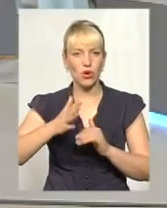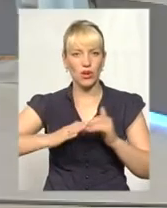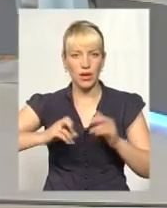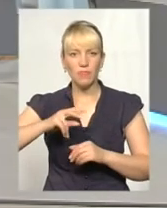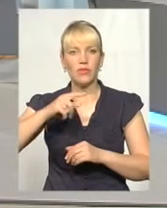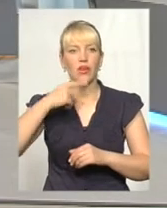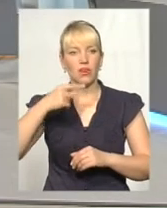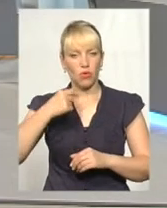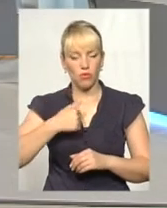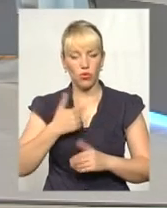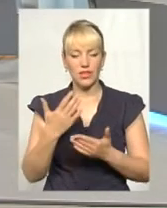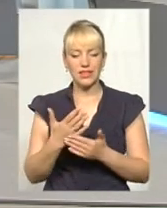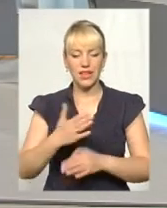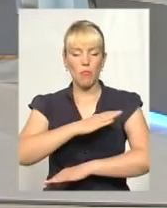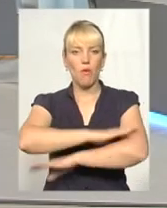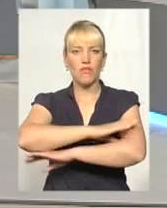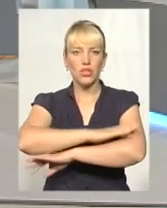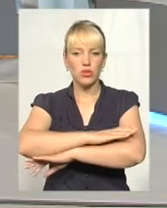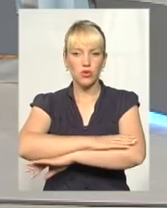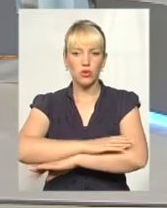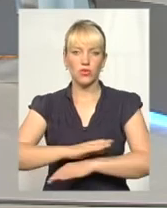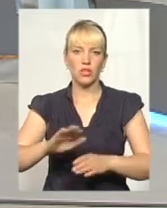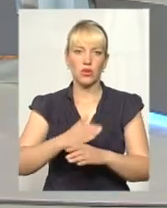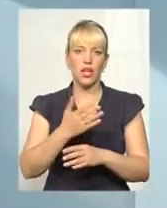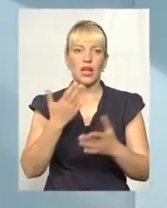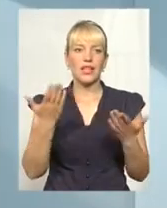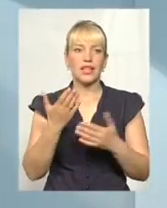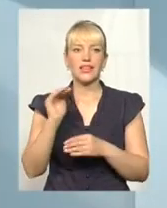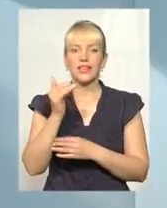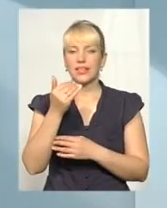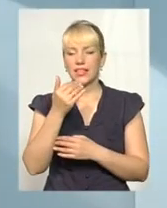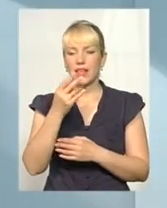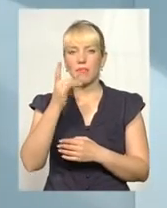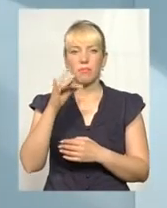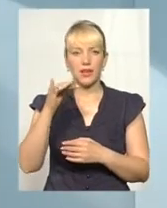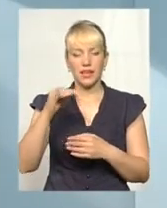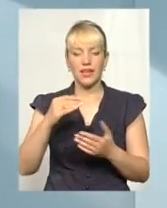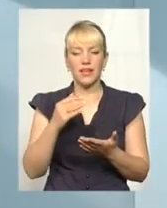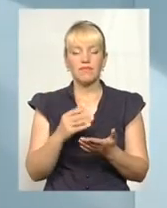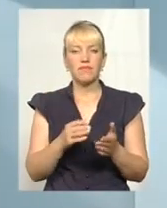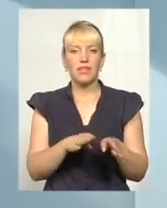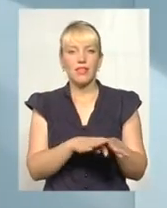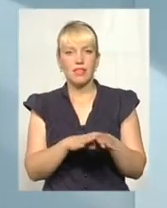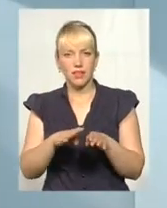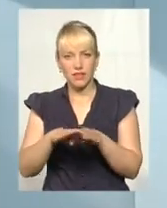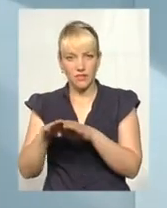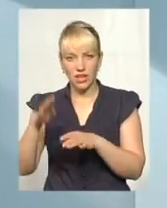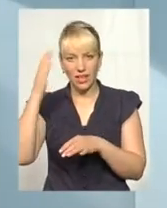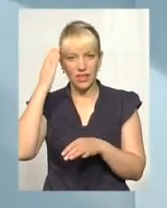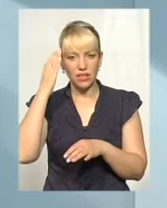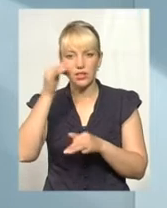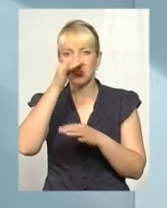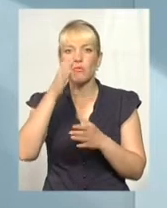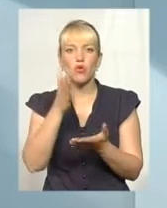дитина, може, при належному рівні інтелекту просто не зможе знаходитися в соціумі. Досить часто цього батьки